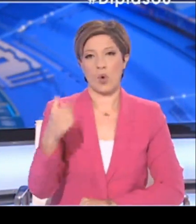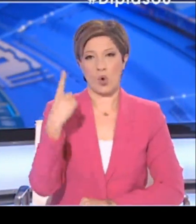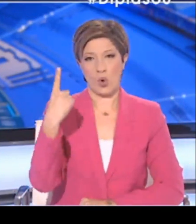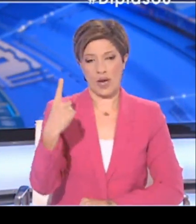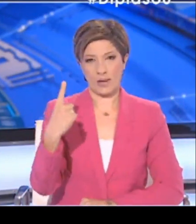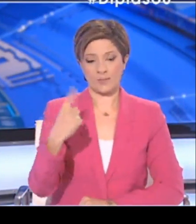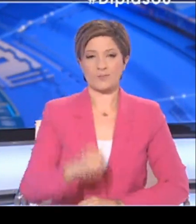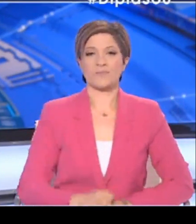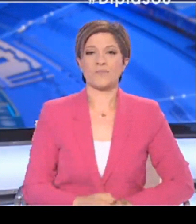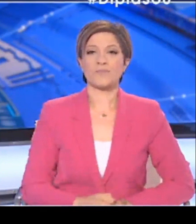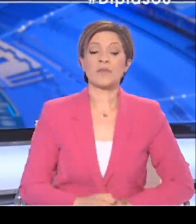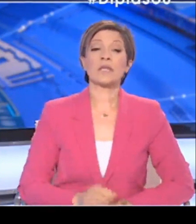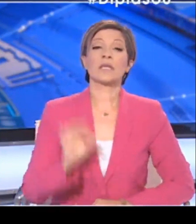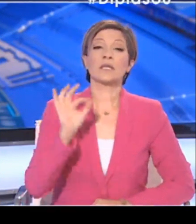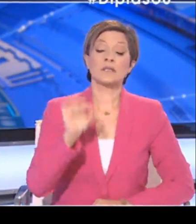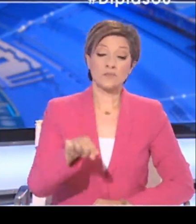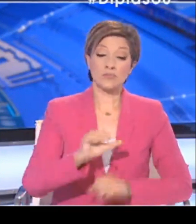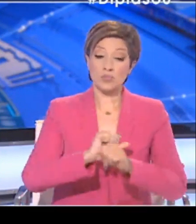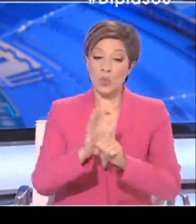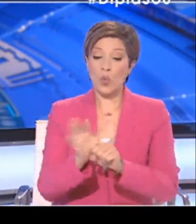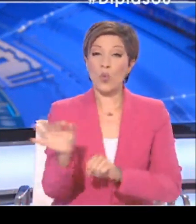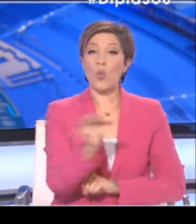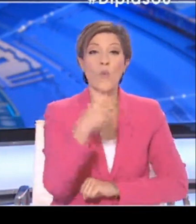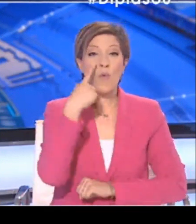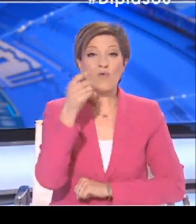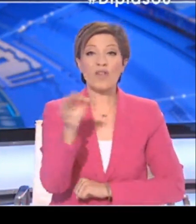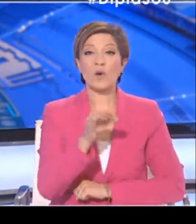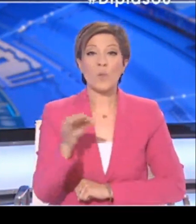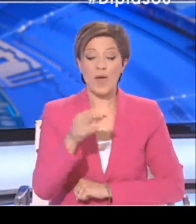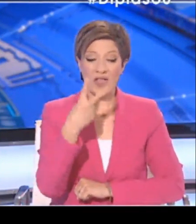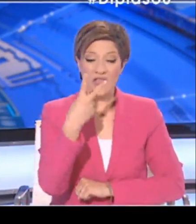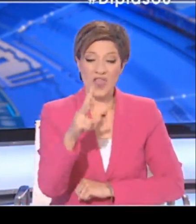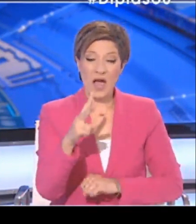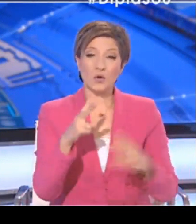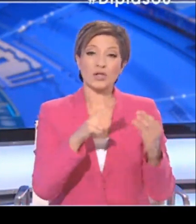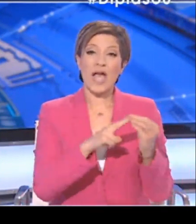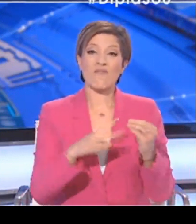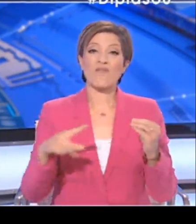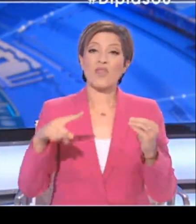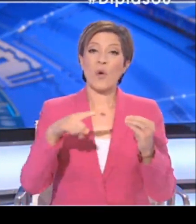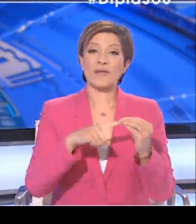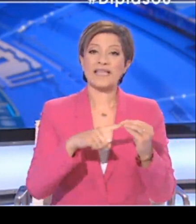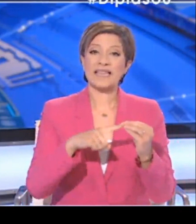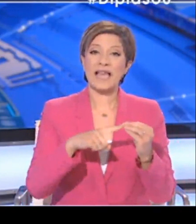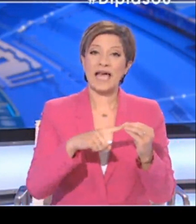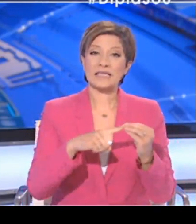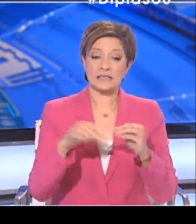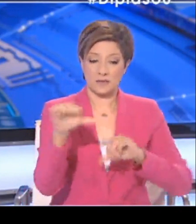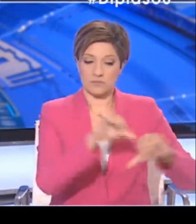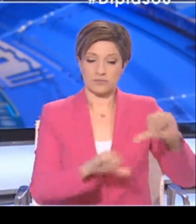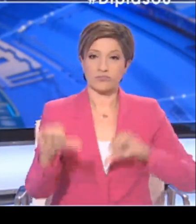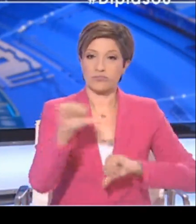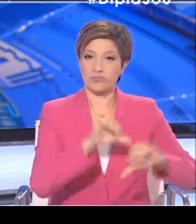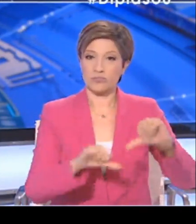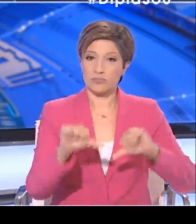-CoV-2. Συγκεκριμένα το κρούσμαν εντοπίστηκε από σύνολο 276 εργαστηριακών